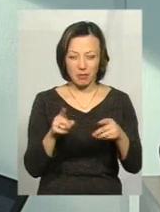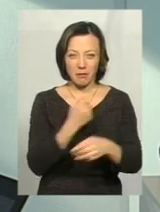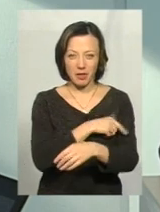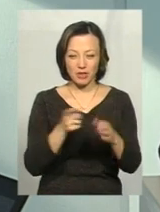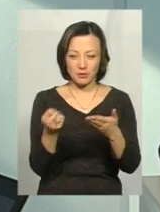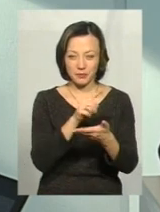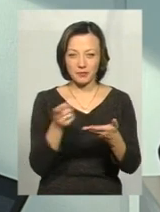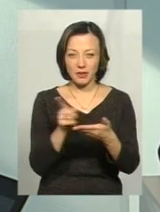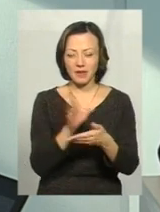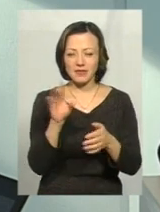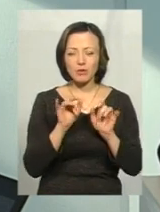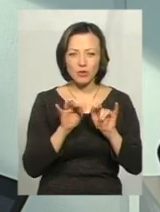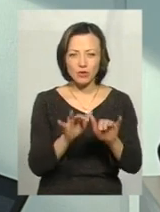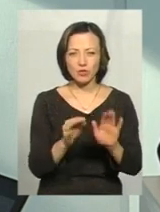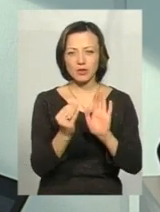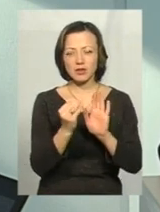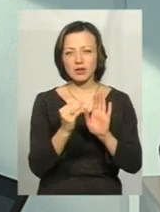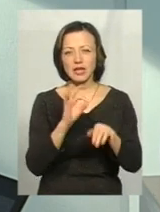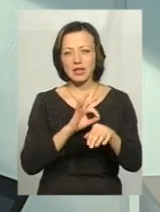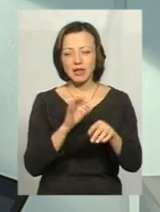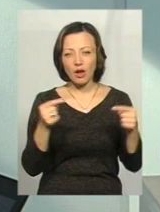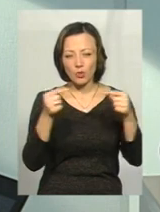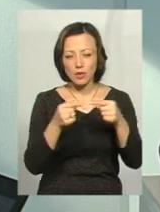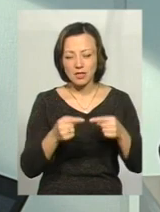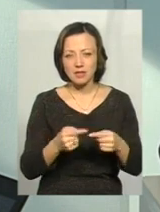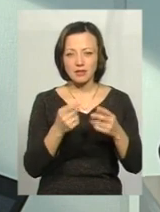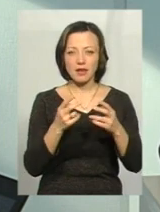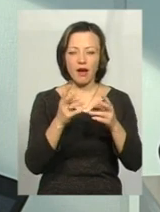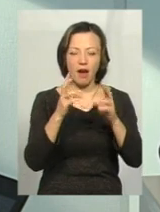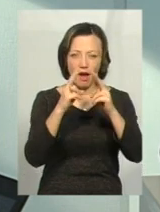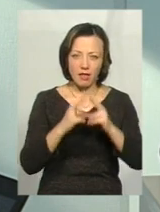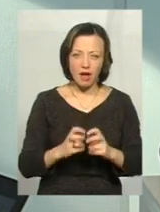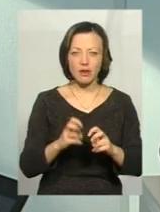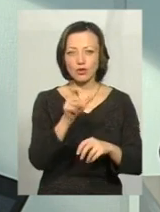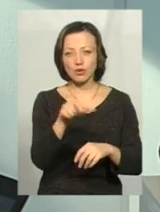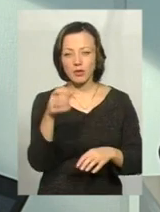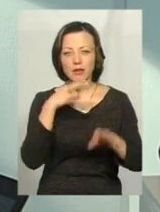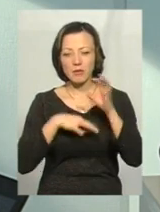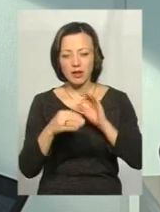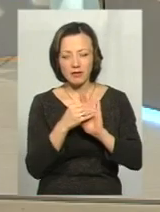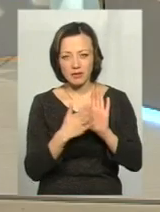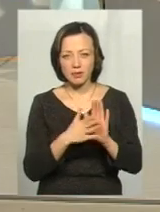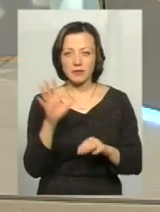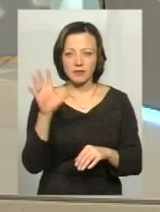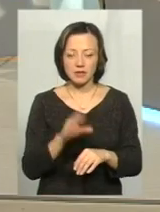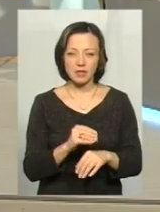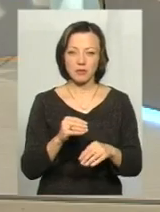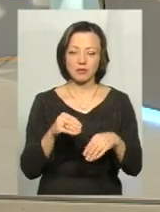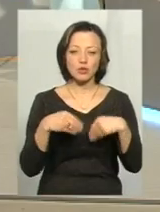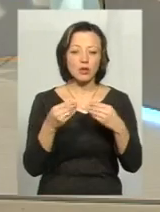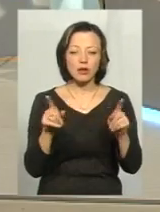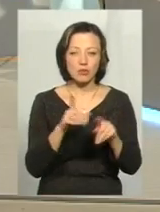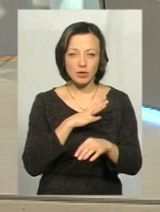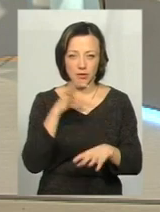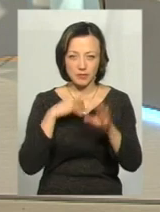процедури, всі діагностичні процедури, всі анализи, які особі були призначені. Та, які були випускані. всі призначені, які